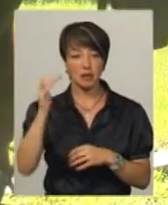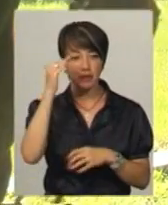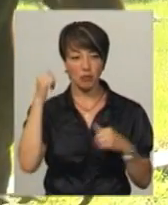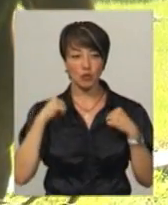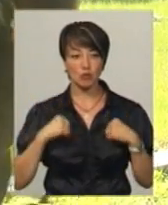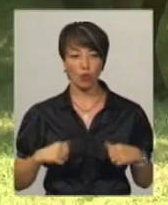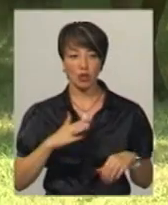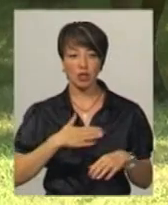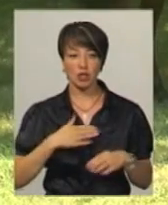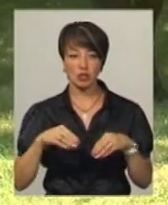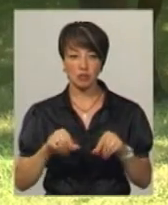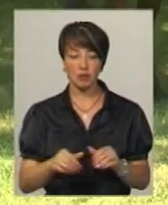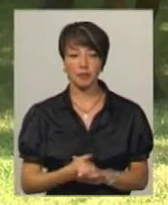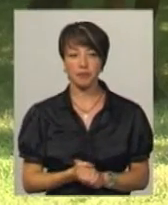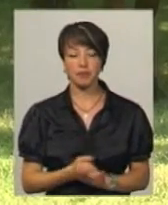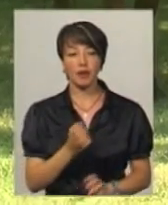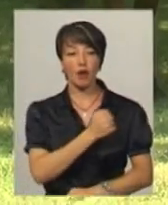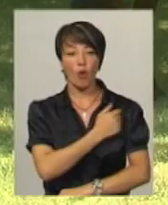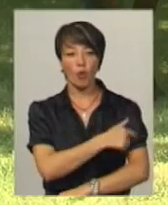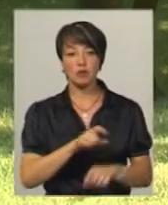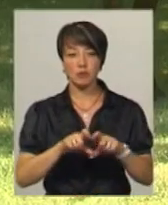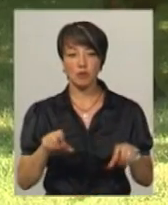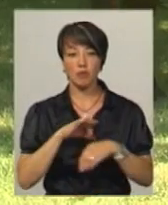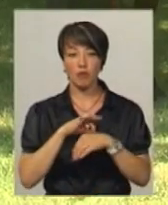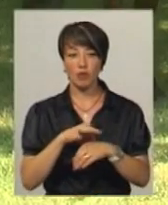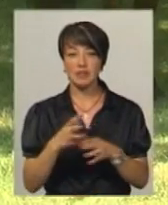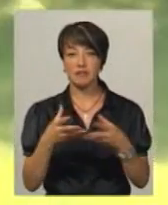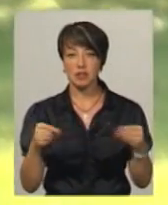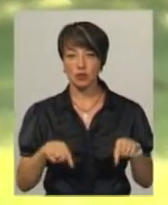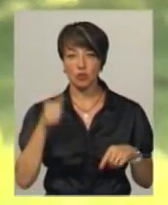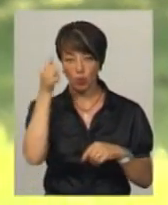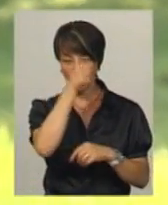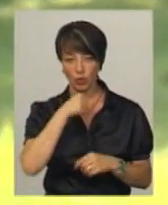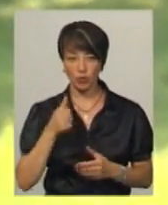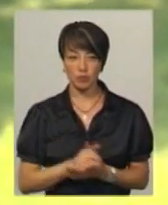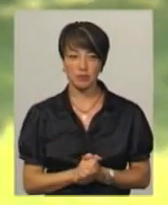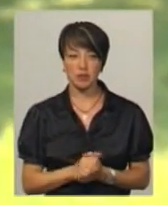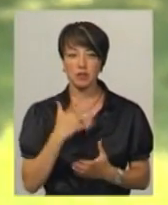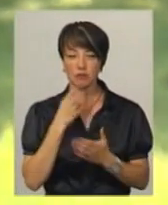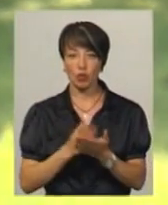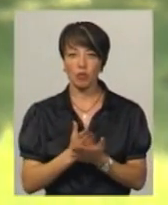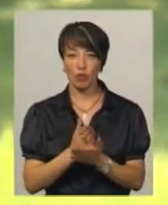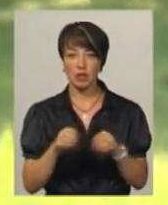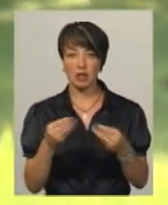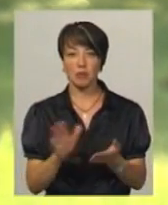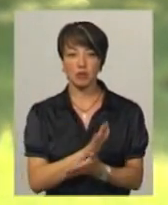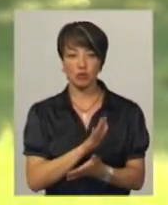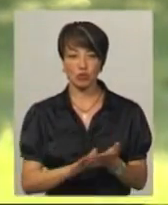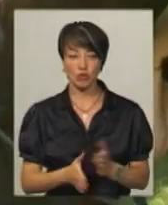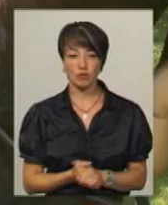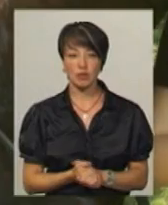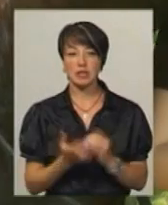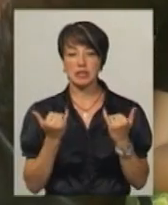спокій на нашій землі. В госпіталі епотерапію проводимо з весни цього року, каже Федір Лавров. Свої послуги клуб надає безкоштовно.